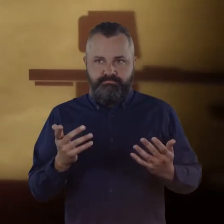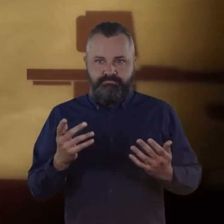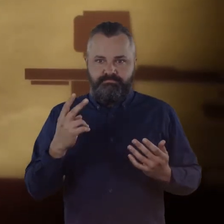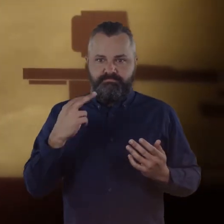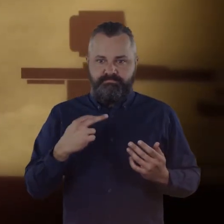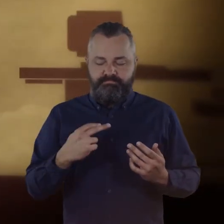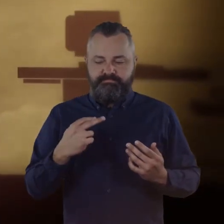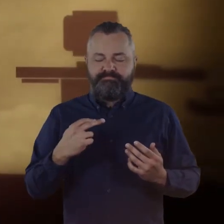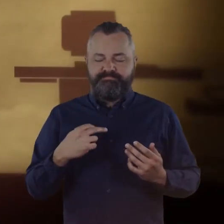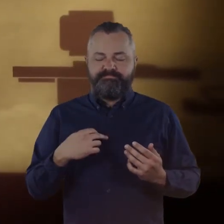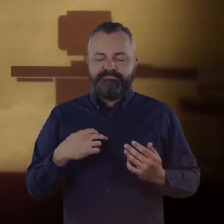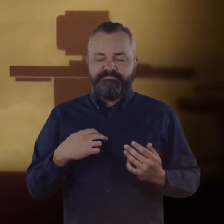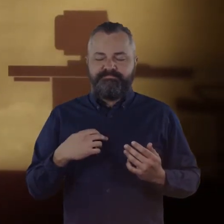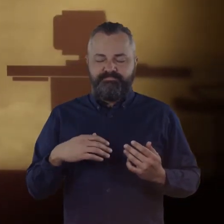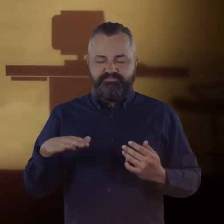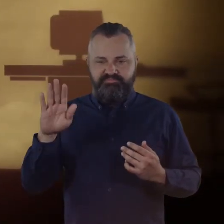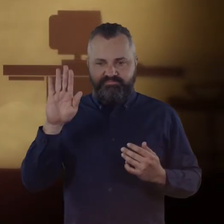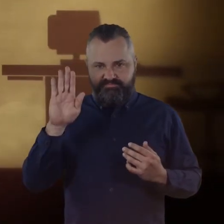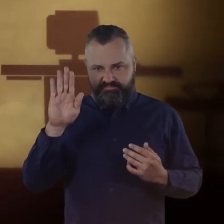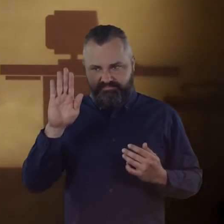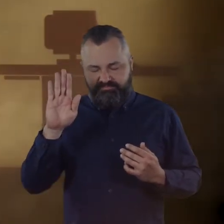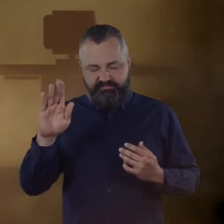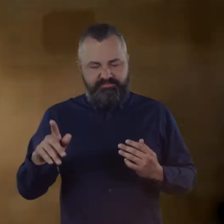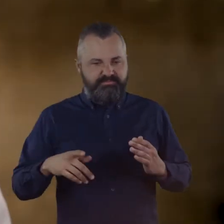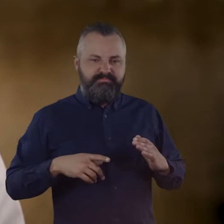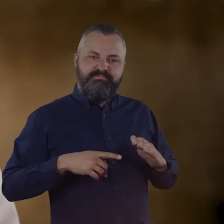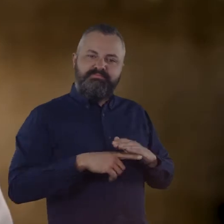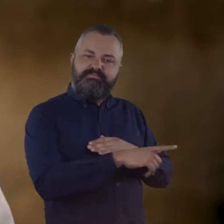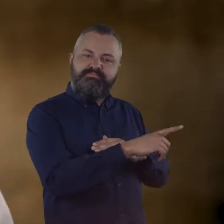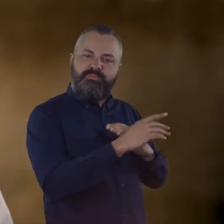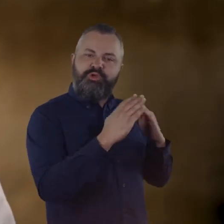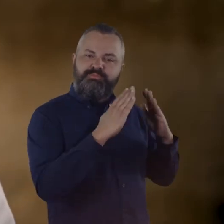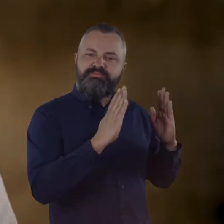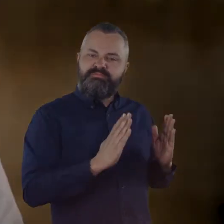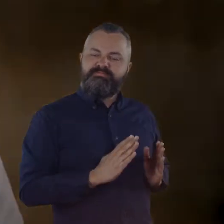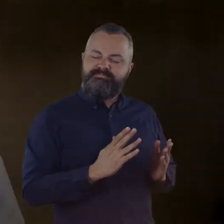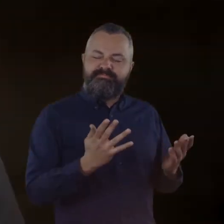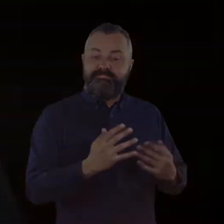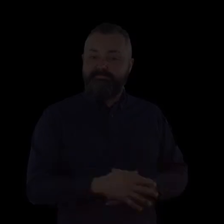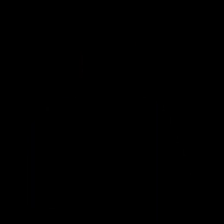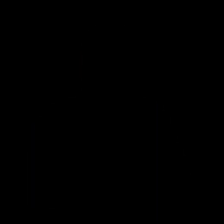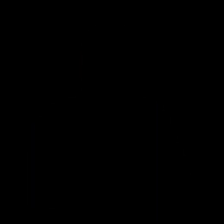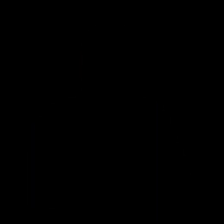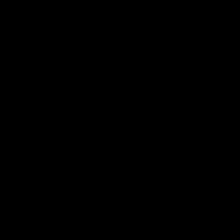وأنا فعلت هكذا وقلت شكراً لك وأدرت ظهري وعدت إلى منزلي